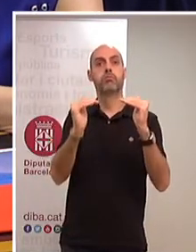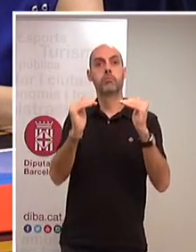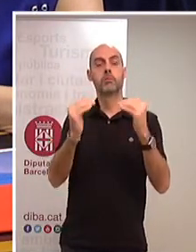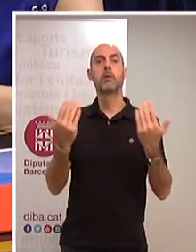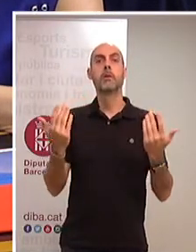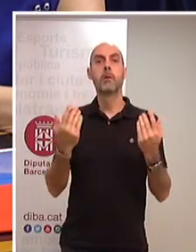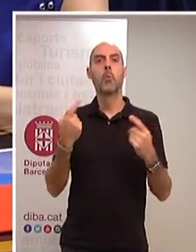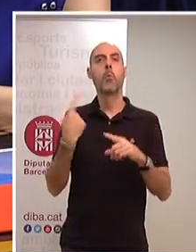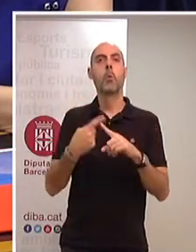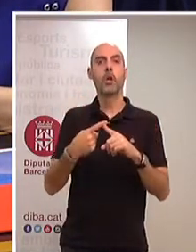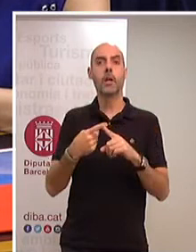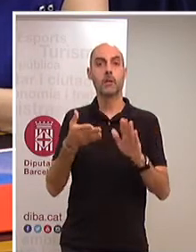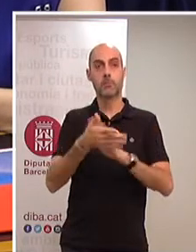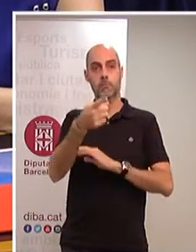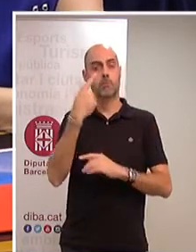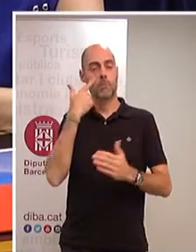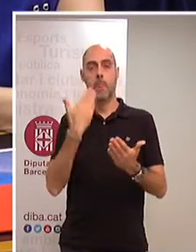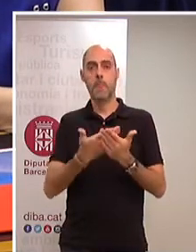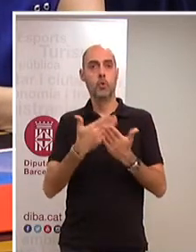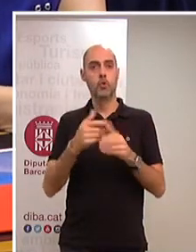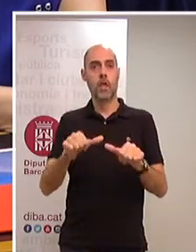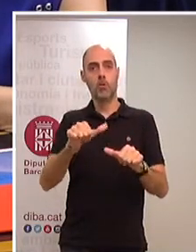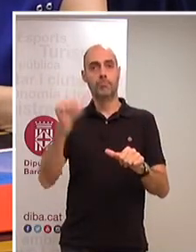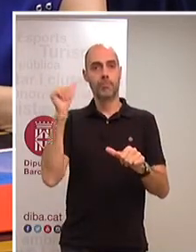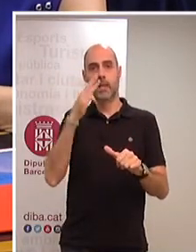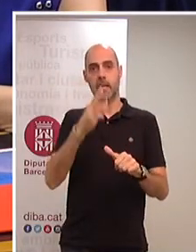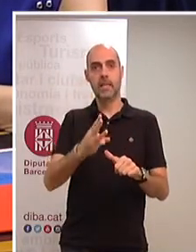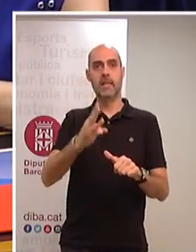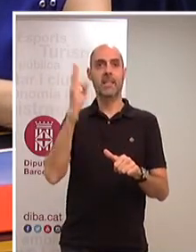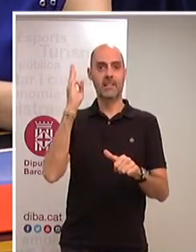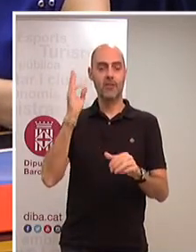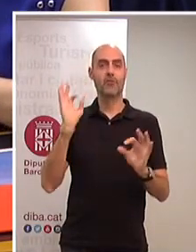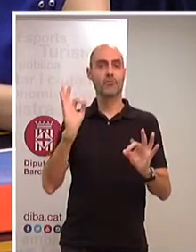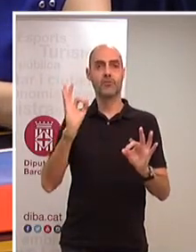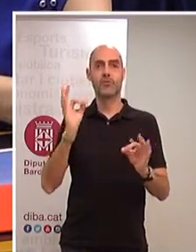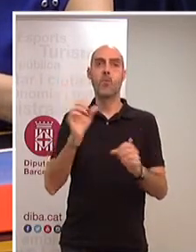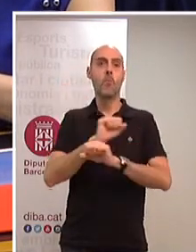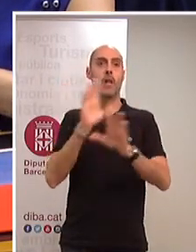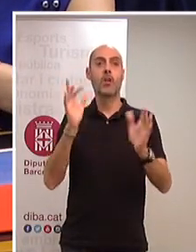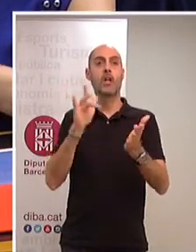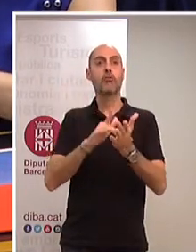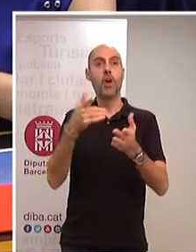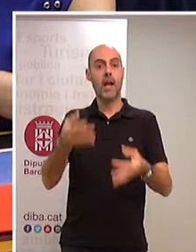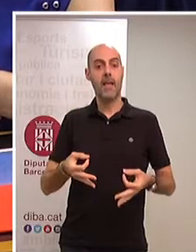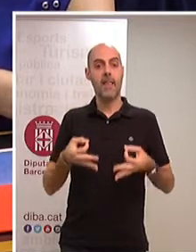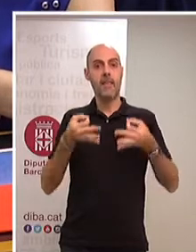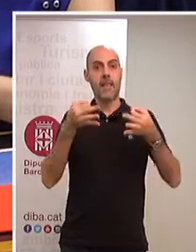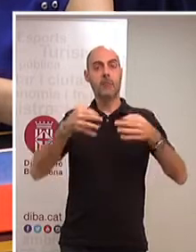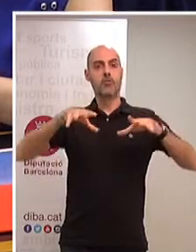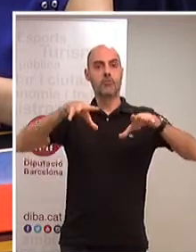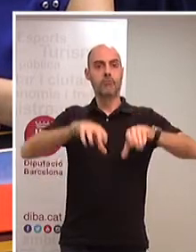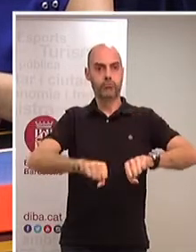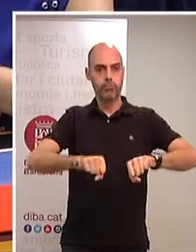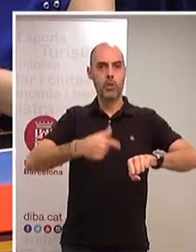en part, pel que vostè ha demostrat durant aquests tres anys a la Diputació, perquè en el moment que hi arribem complementem amb una altra